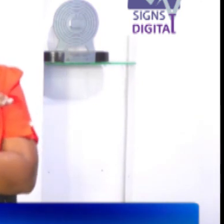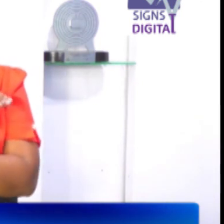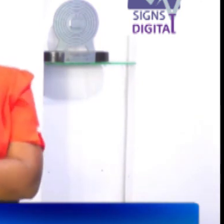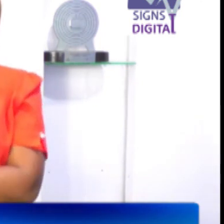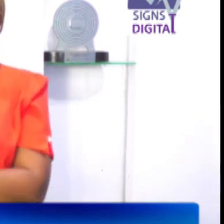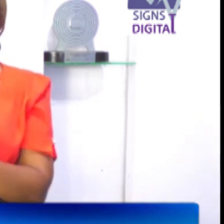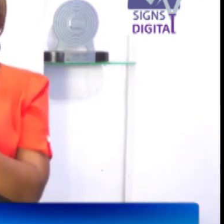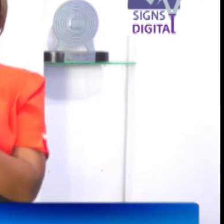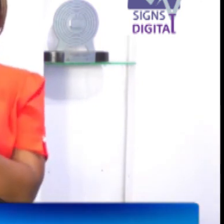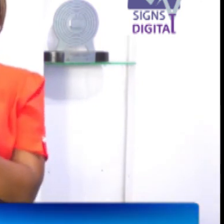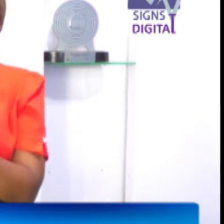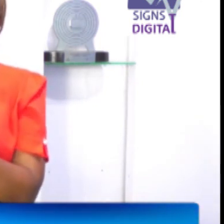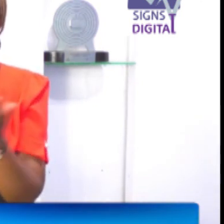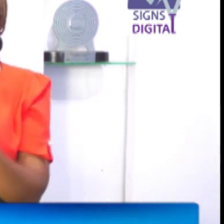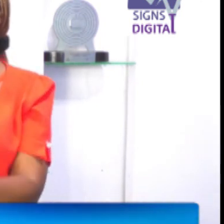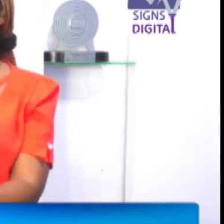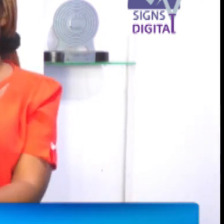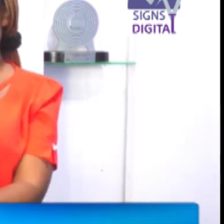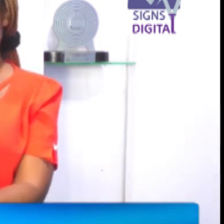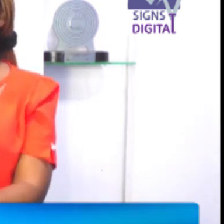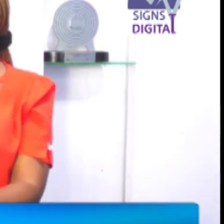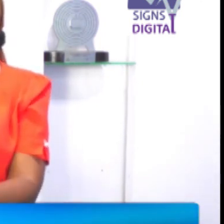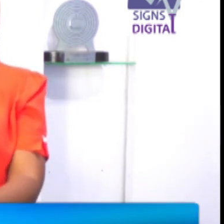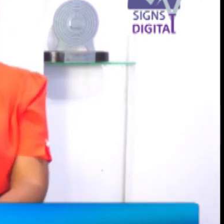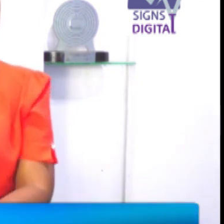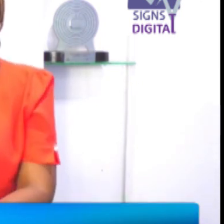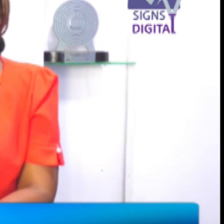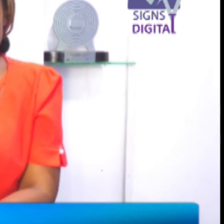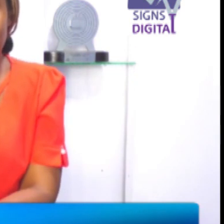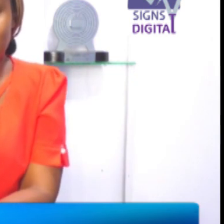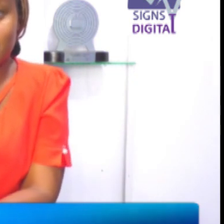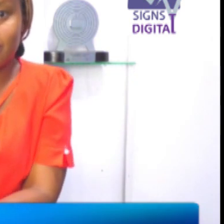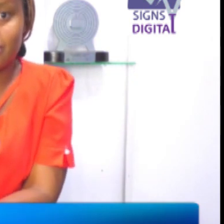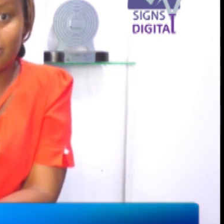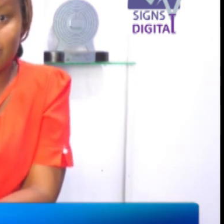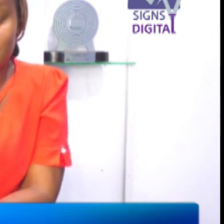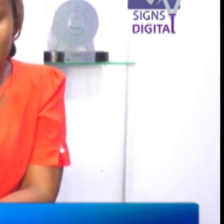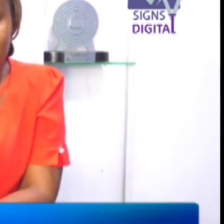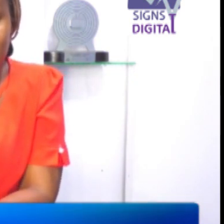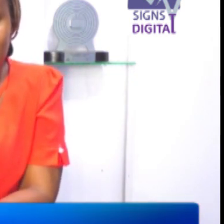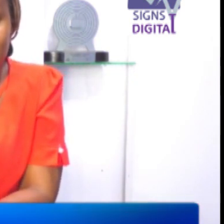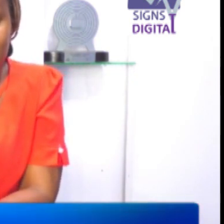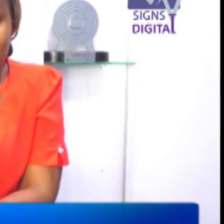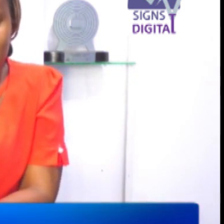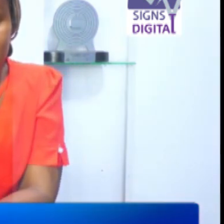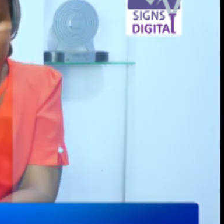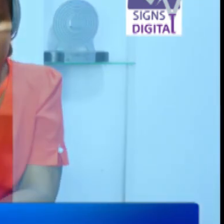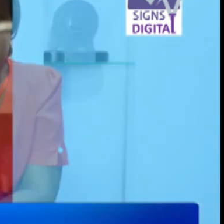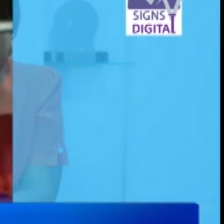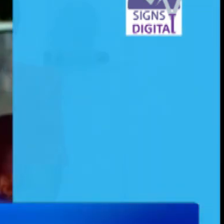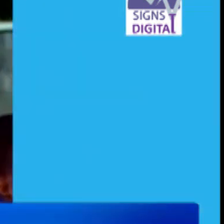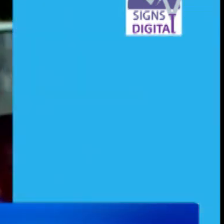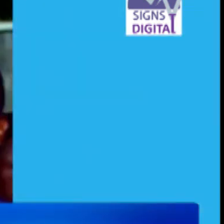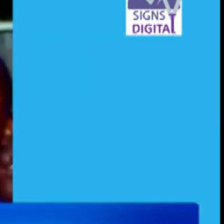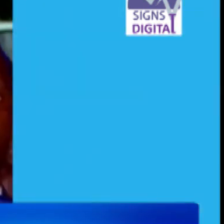thursday evening in his office at the kenyata international convention center i'm